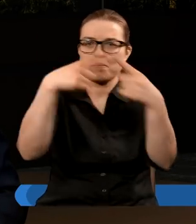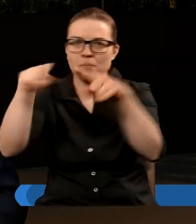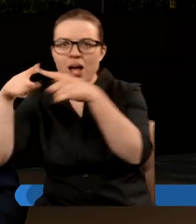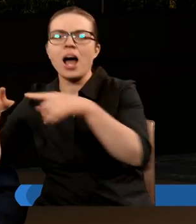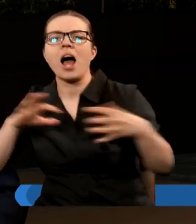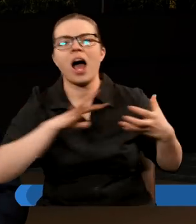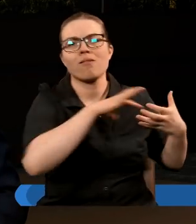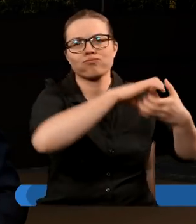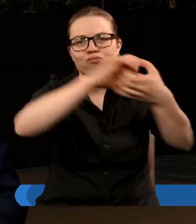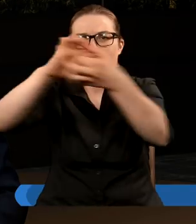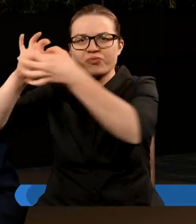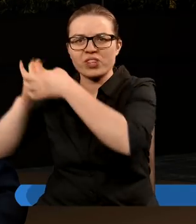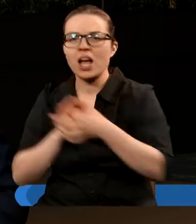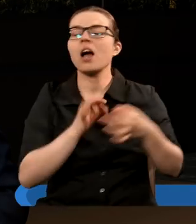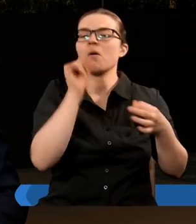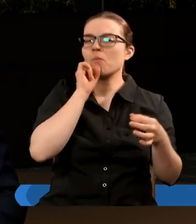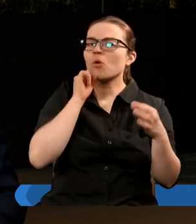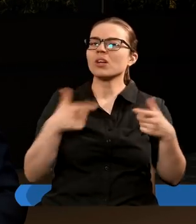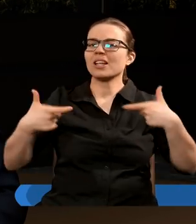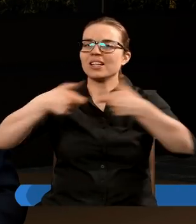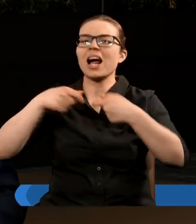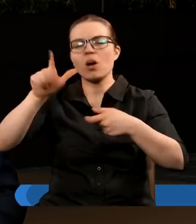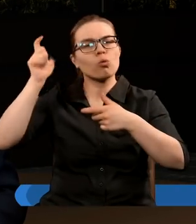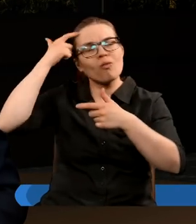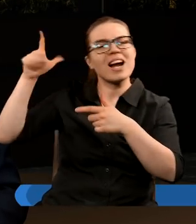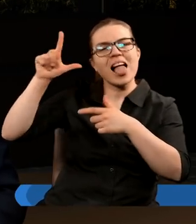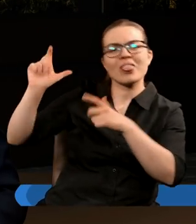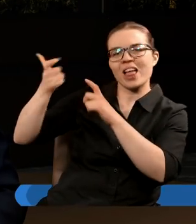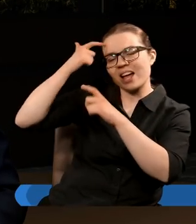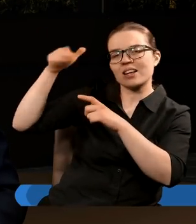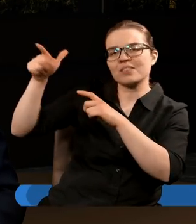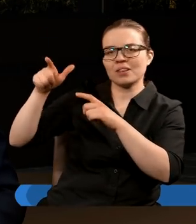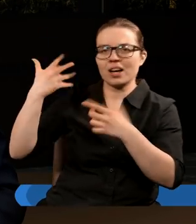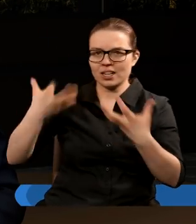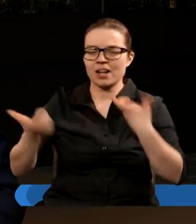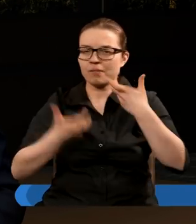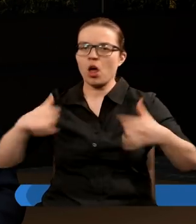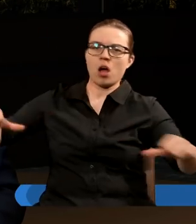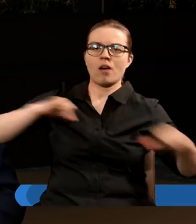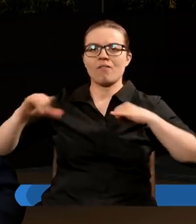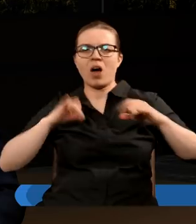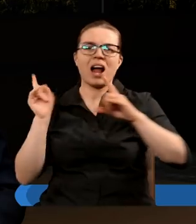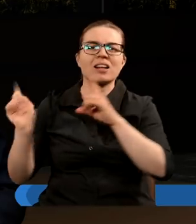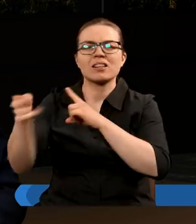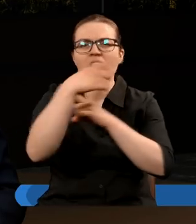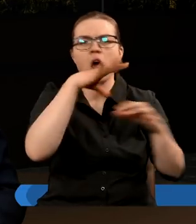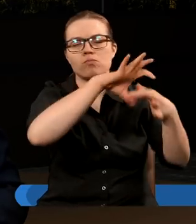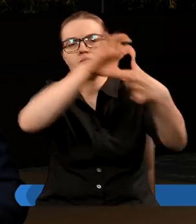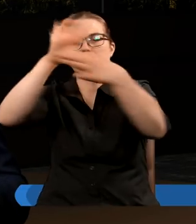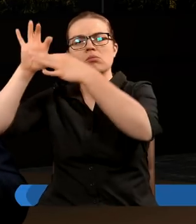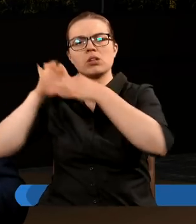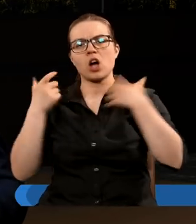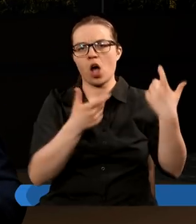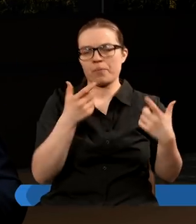liderem właśnie w tym punkcie zjednoczenia. Dlatego moim zdaniem możemy uważać, że właśnie